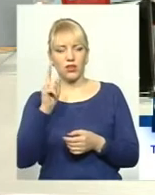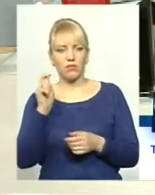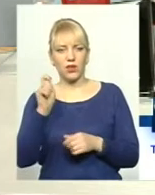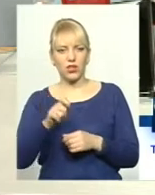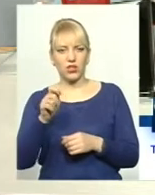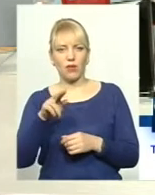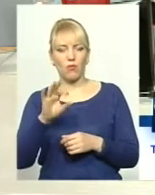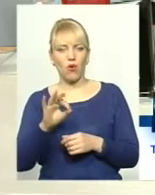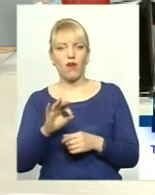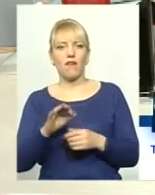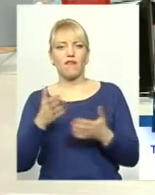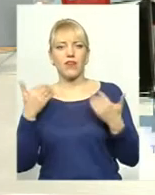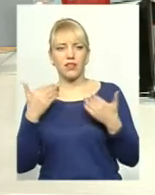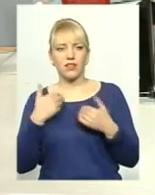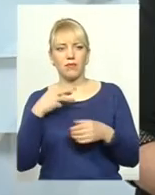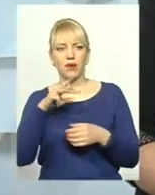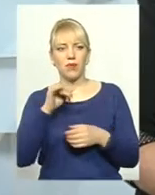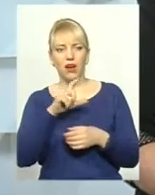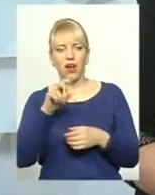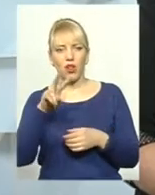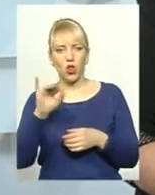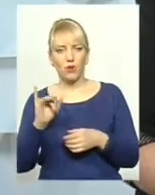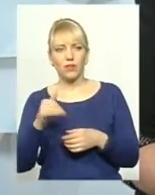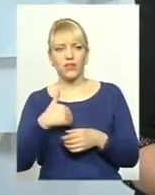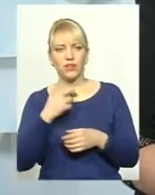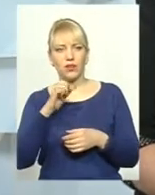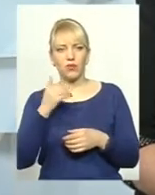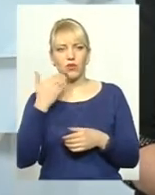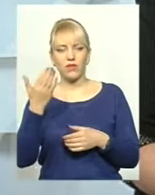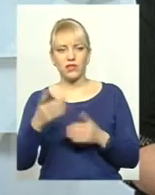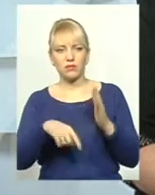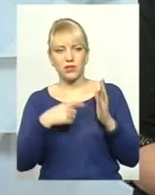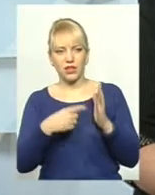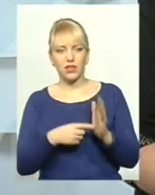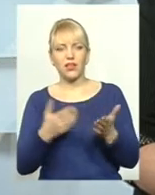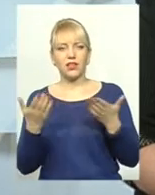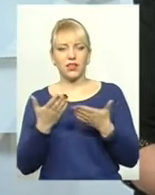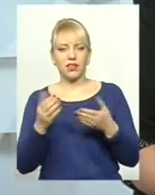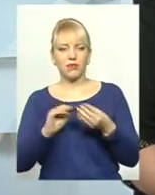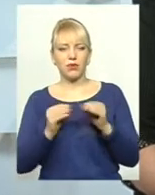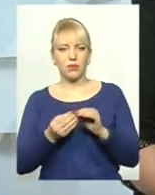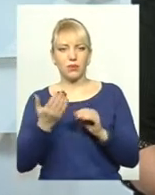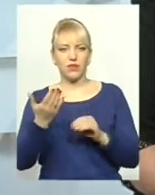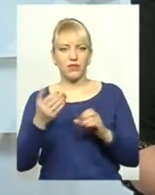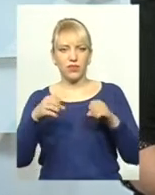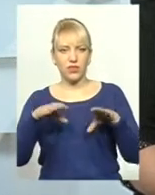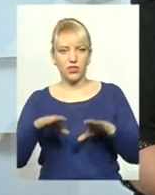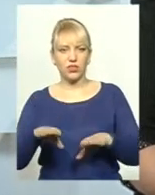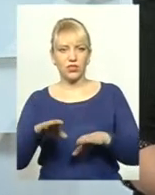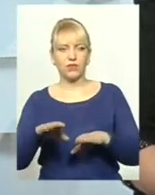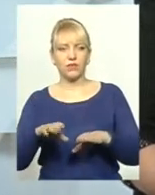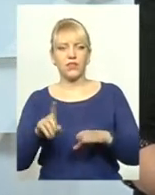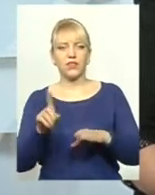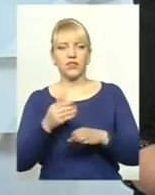допомагаєм. До речі, Михайло, хотіло б все ж таки до вас питання задати. Які проблеми ви вирішили б з